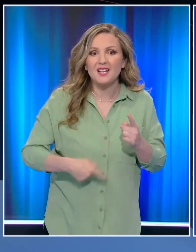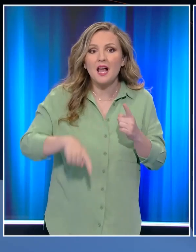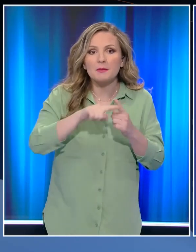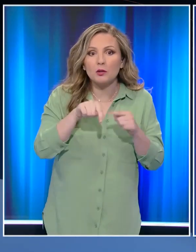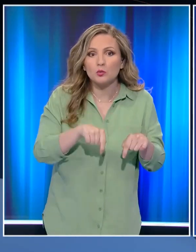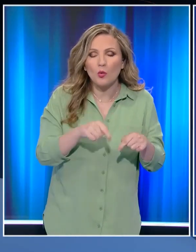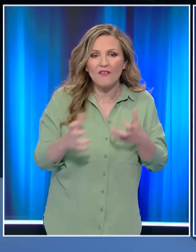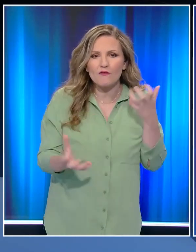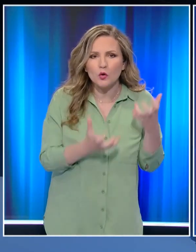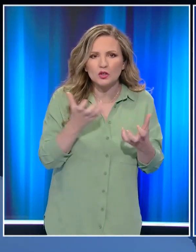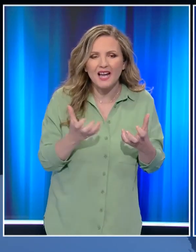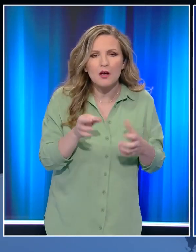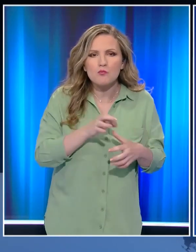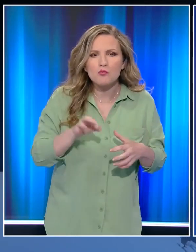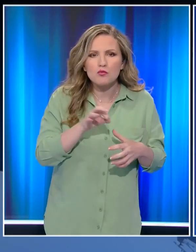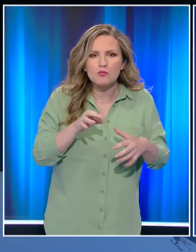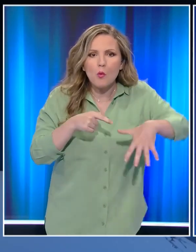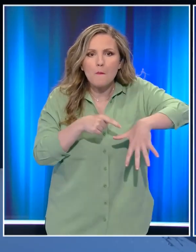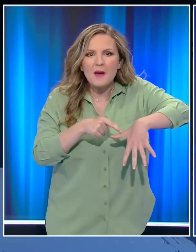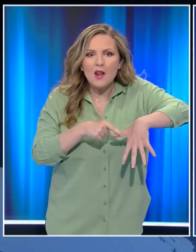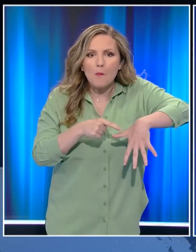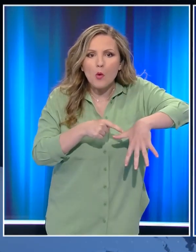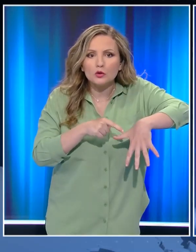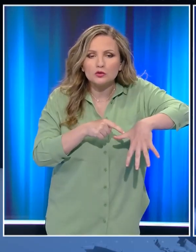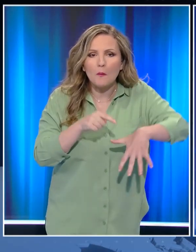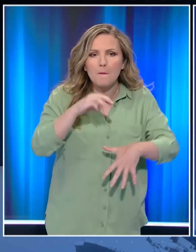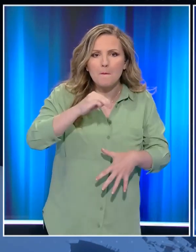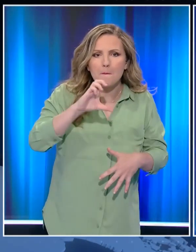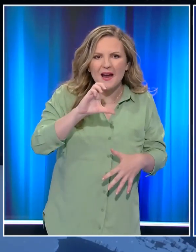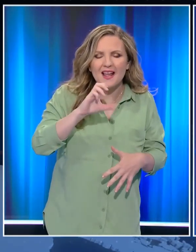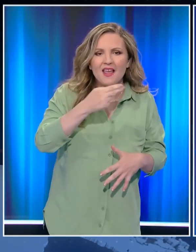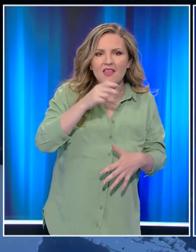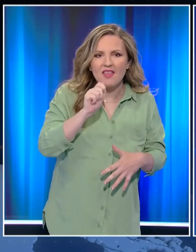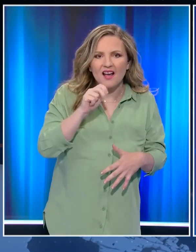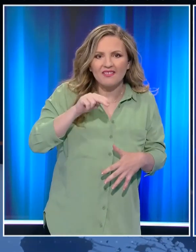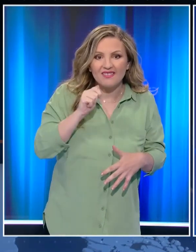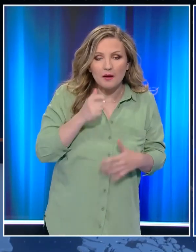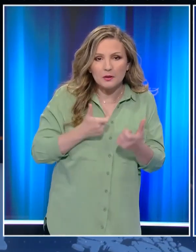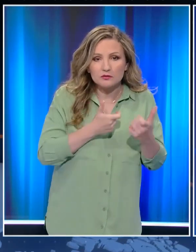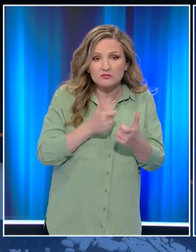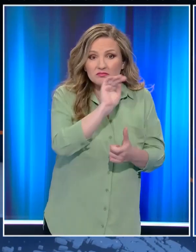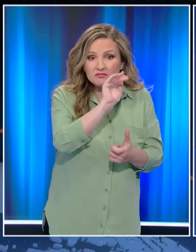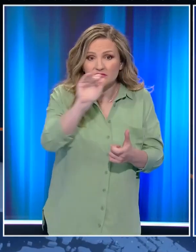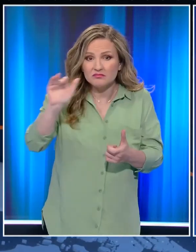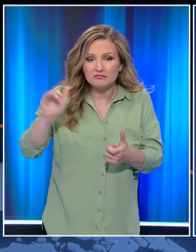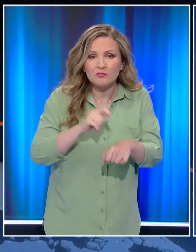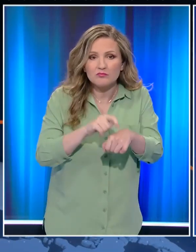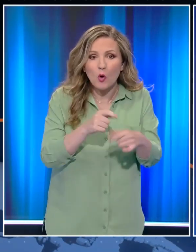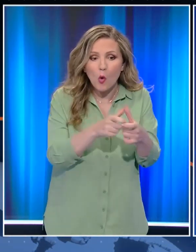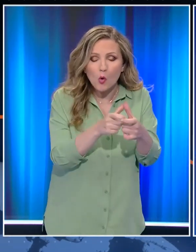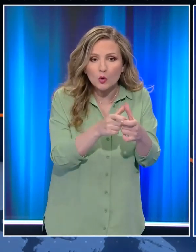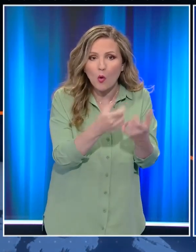κυρίες και κύριοι είναι φωτιά εδώ και λίγη ώρα στα Μέθανα στην περιοχή Κυψέλη και η πυροσβεστική έχει ζητήσει προληπτική εκένωση του